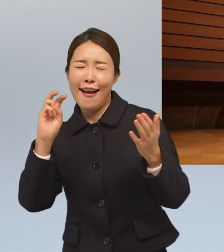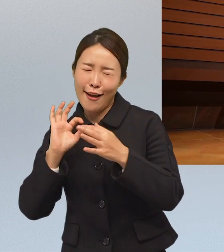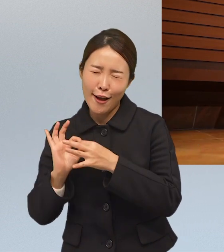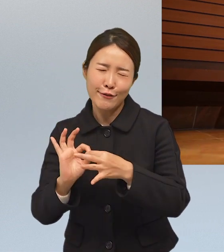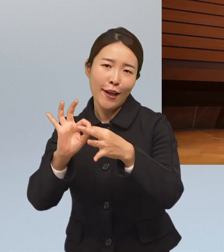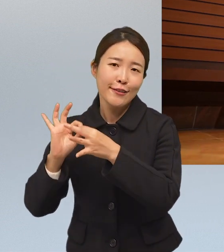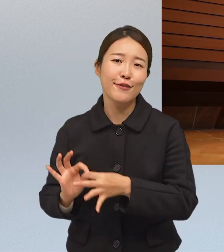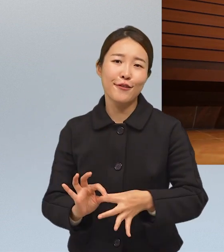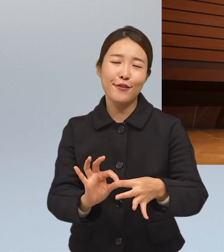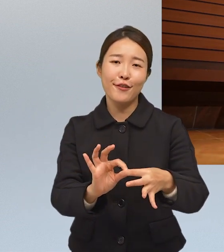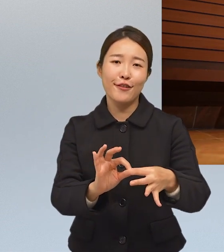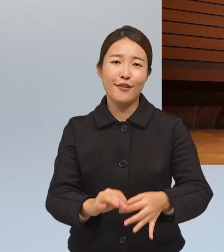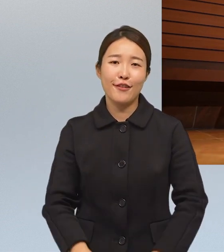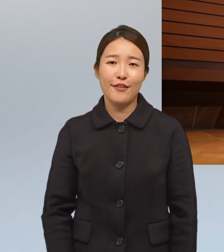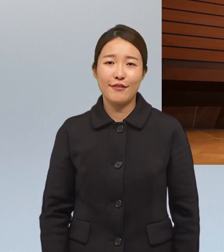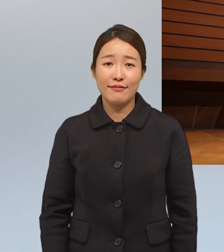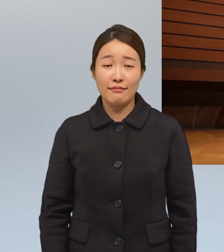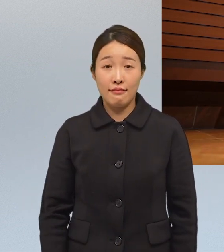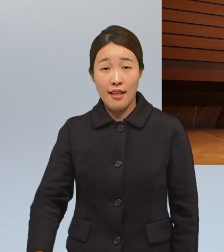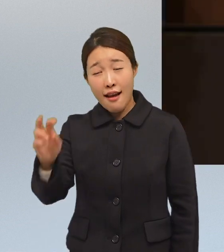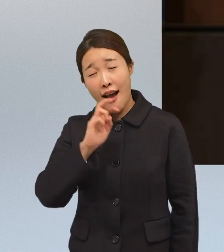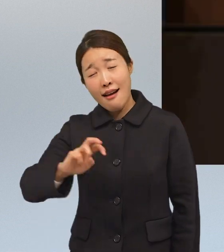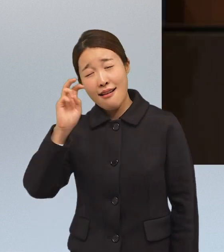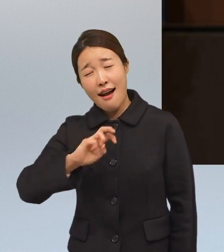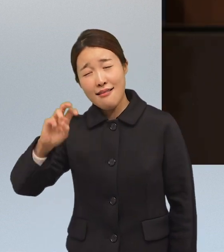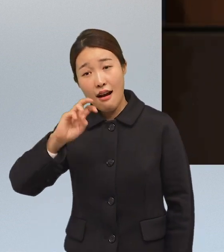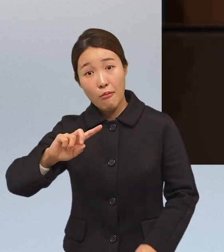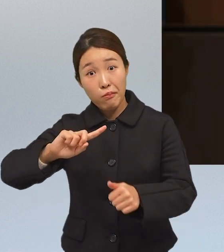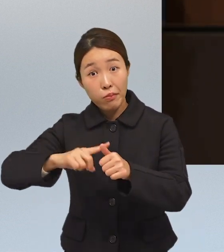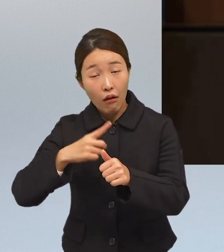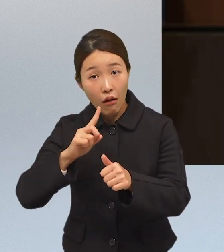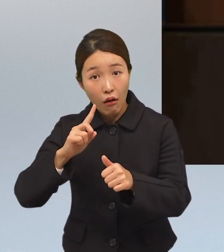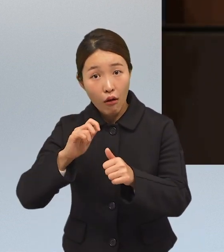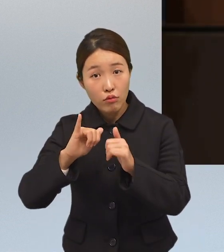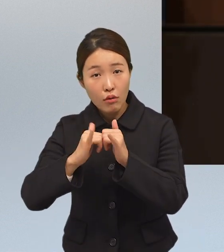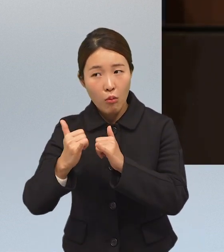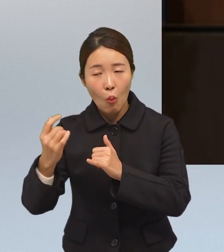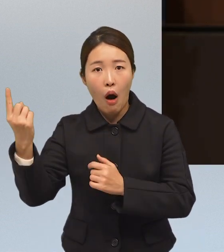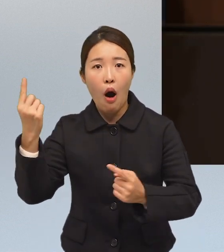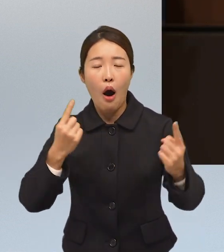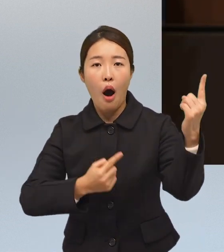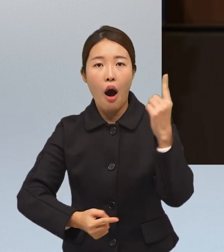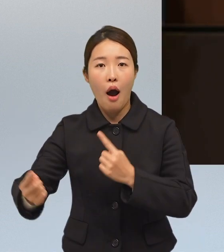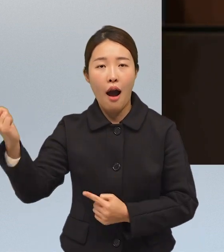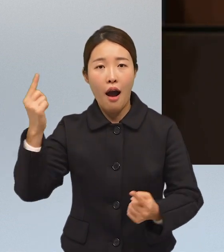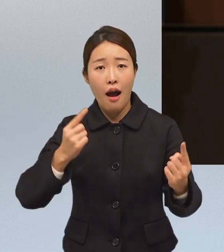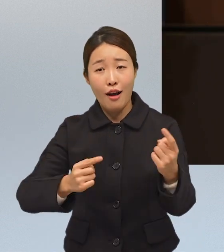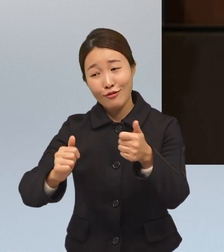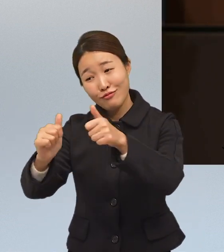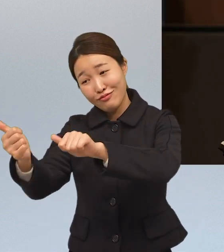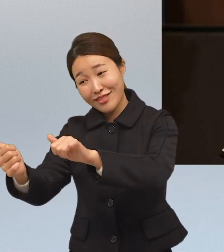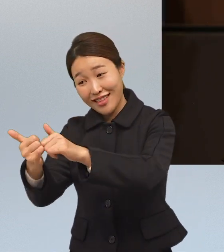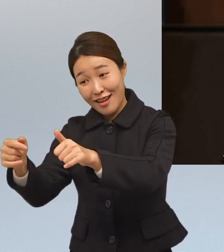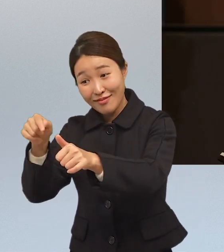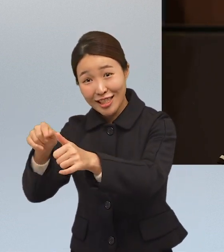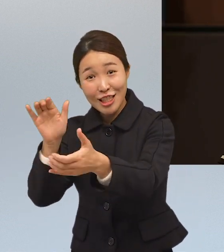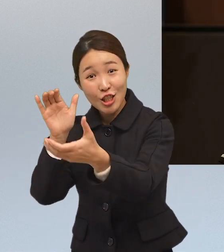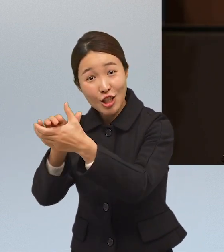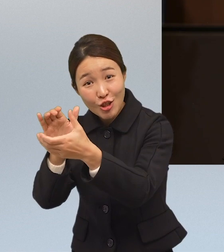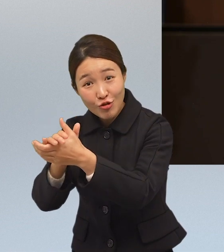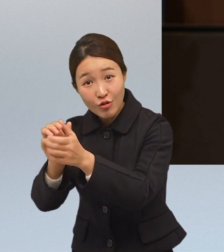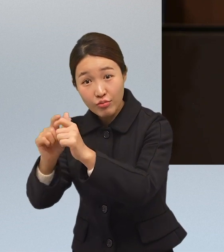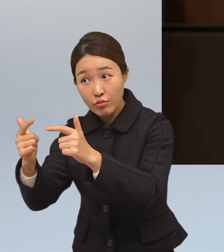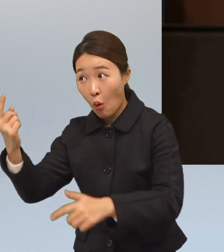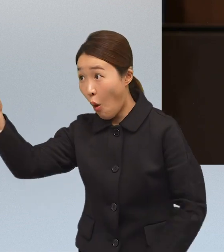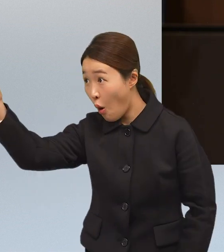계속 연주해요 그래서 연주면서 사람 와요 사람 오면 같이 친구들이